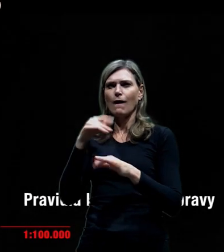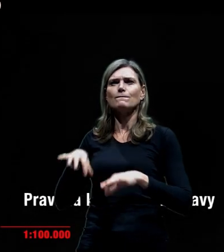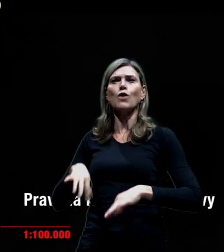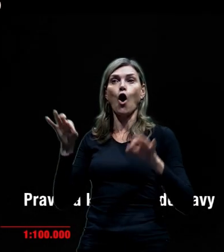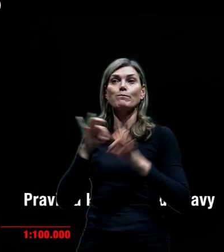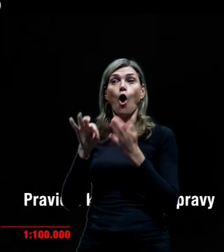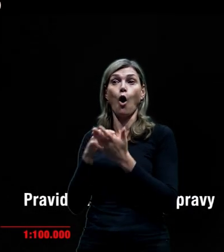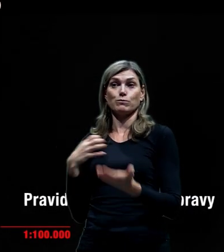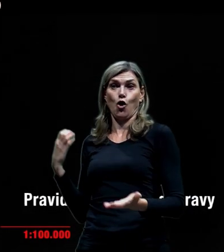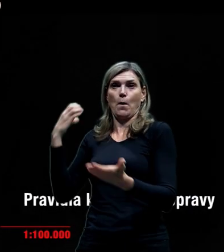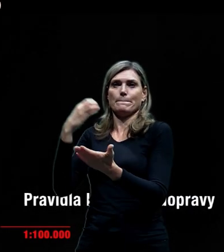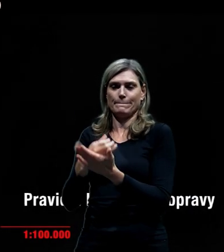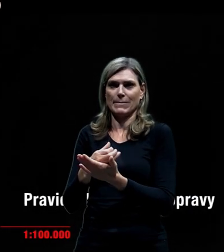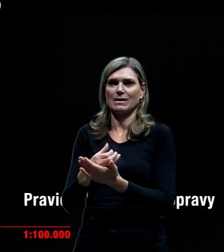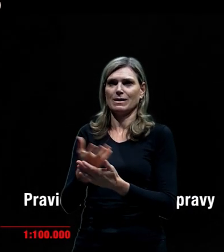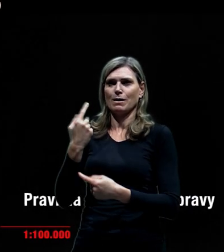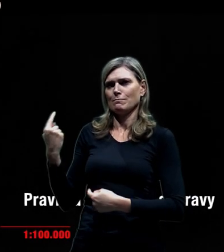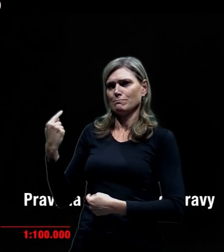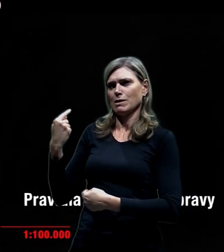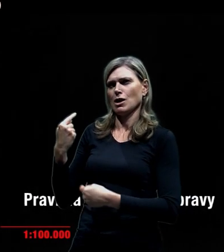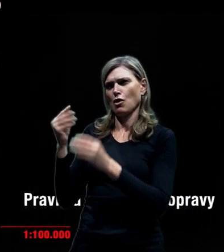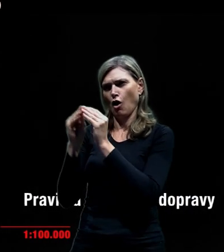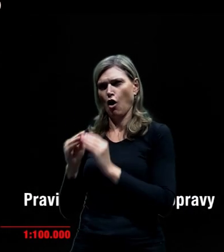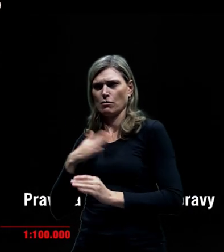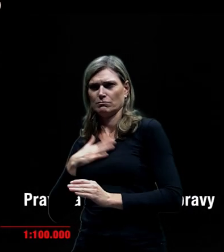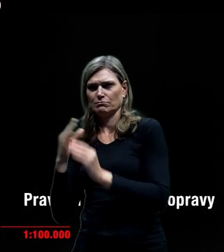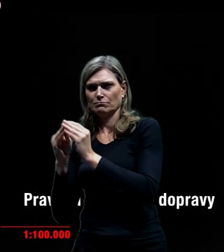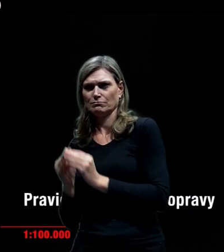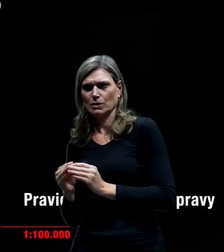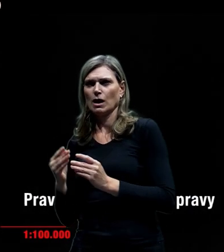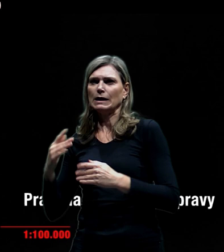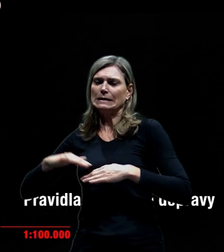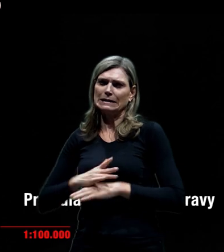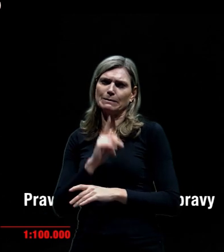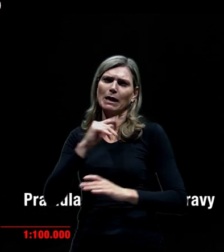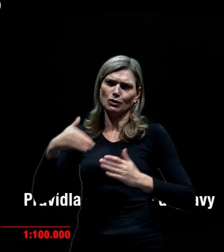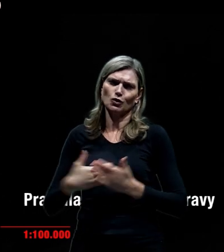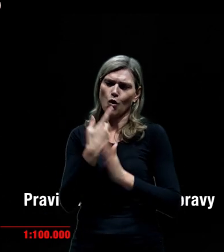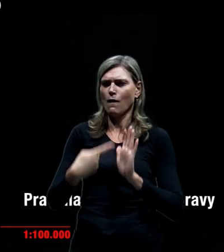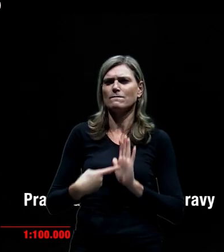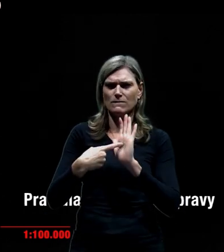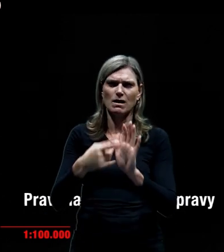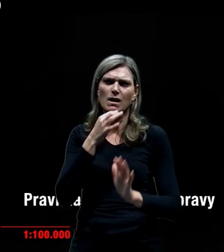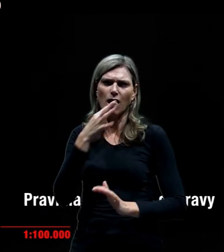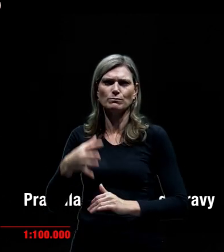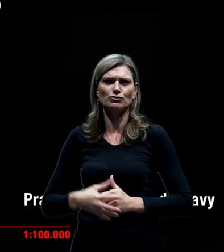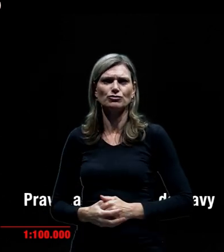materiál, který jsme zpracovali. Možná je to nějaký téma to znova ukázat. Je to na